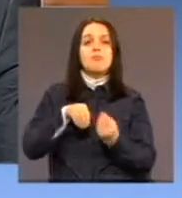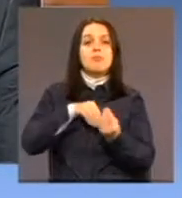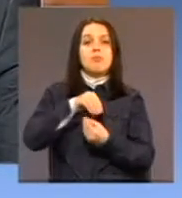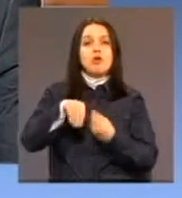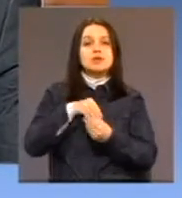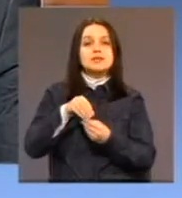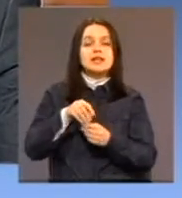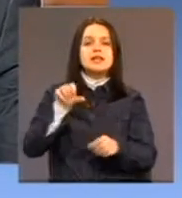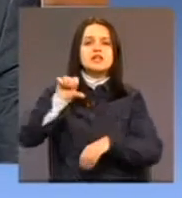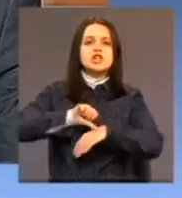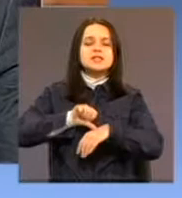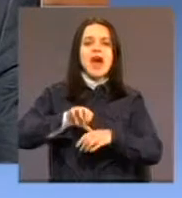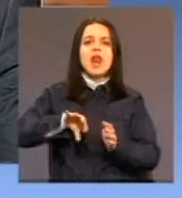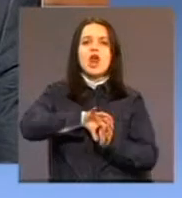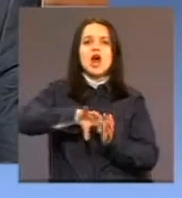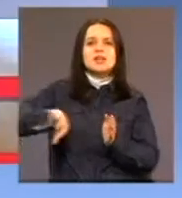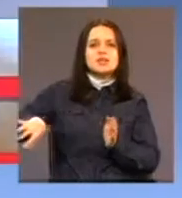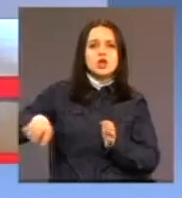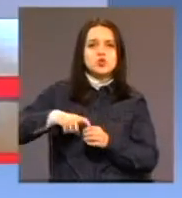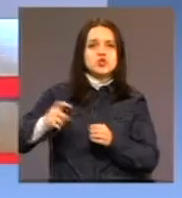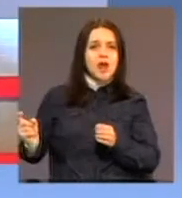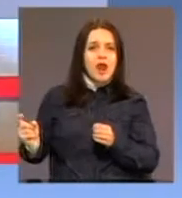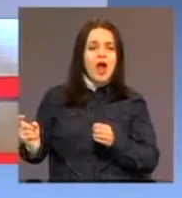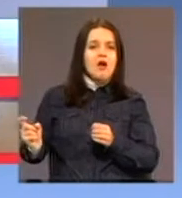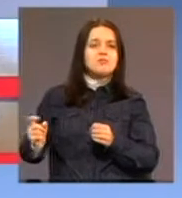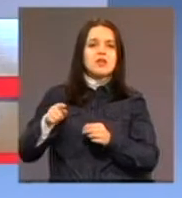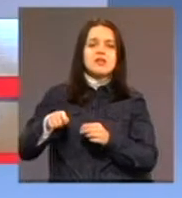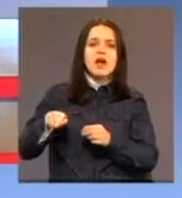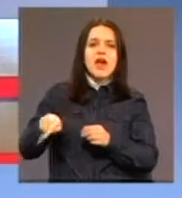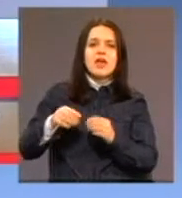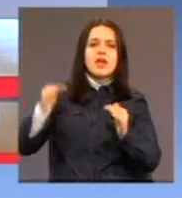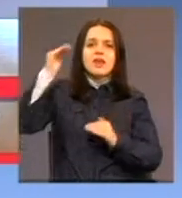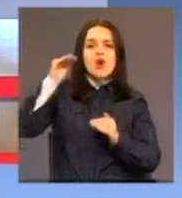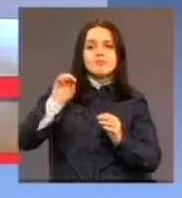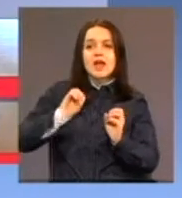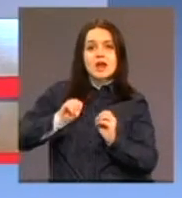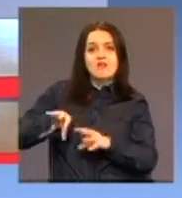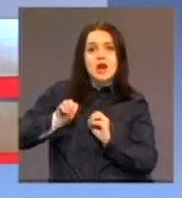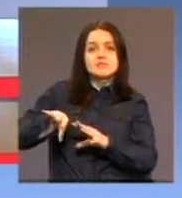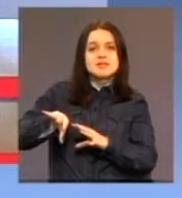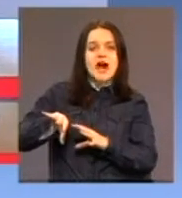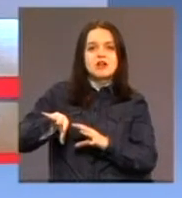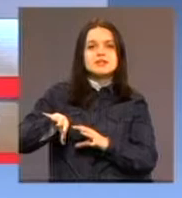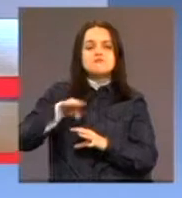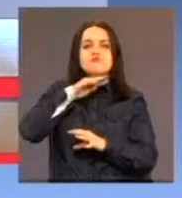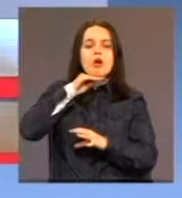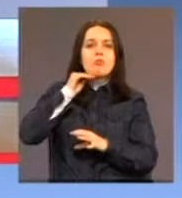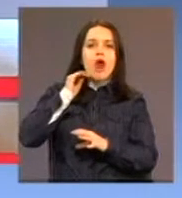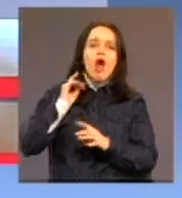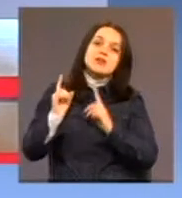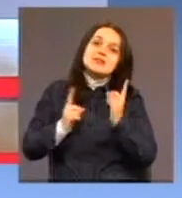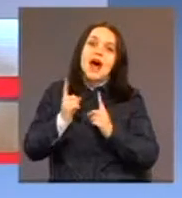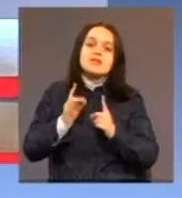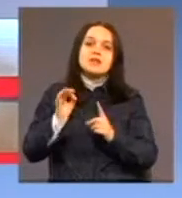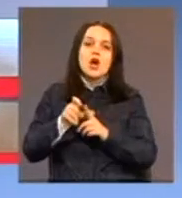isključene i onda taj nivou informisanosti dosta zavisi i od njihovog,